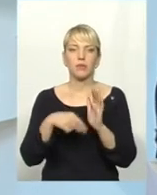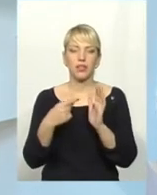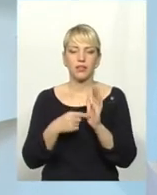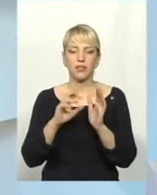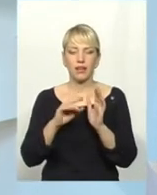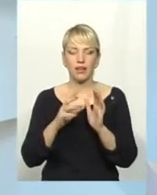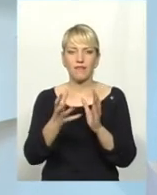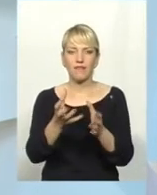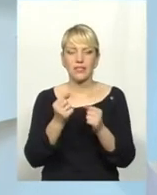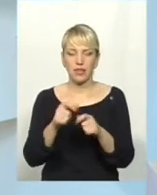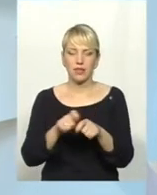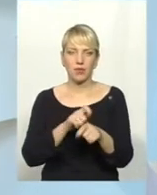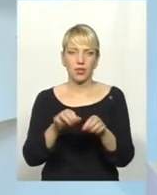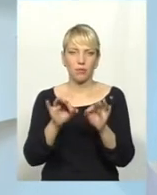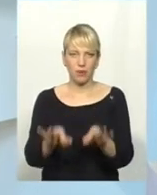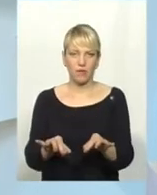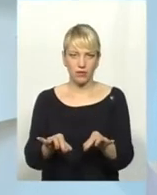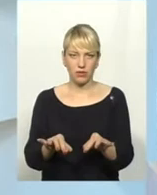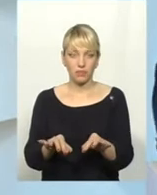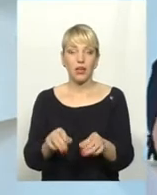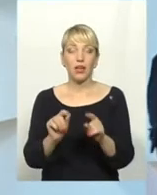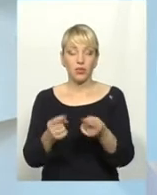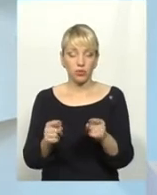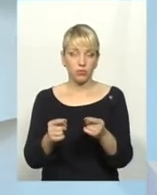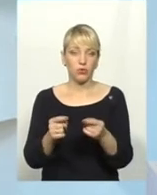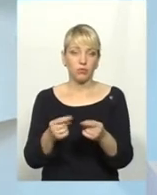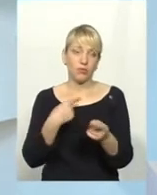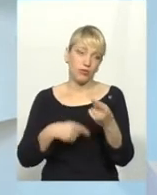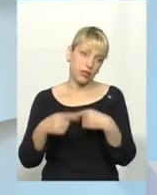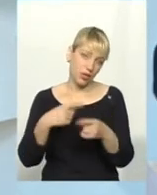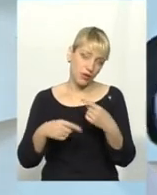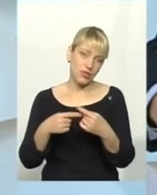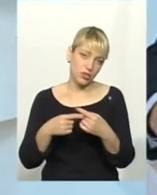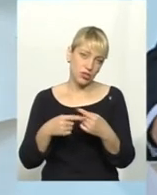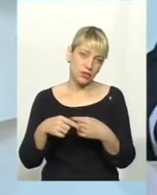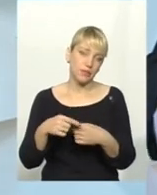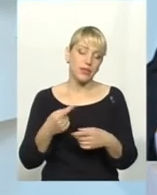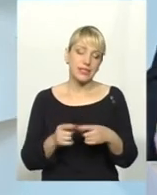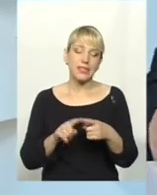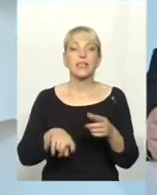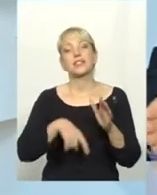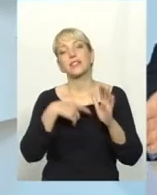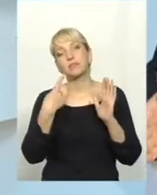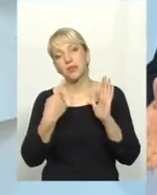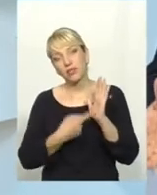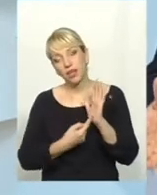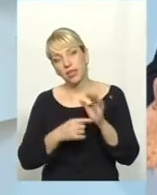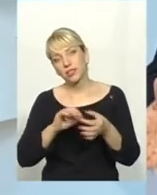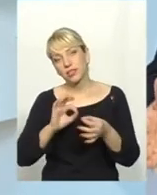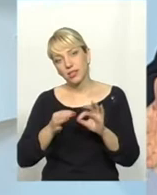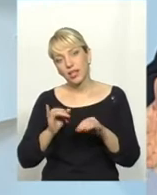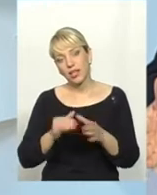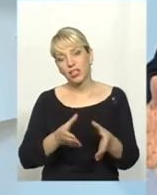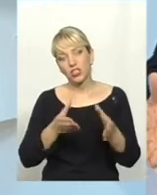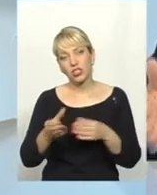Далеко не всі знають, як це робити. Тому, повертаються на коло, це складне питання. І чинників дуже багато вам